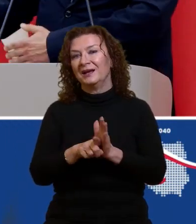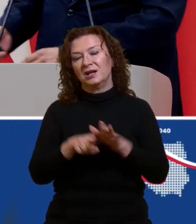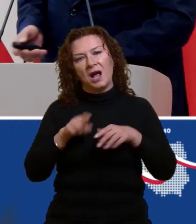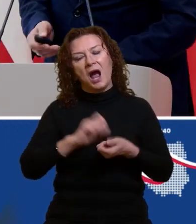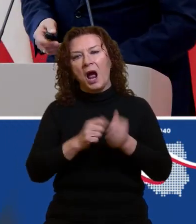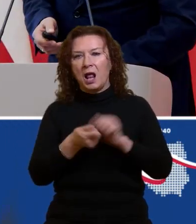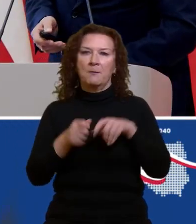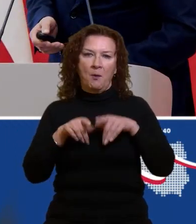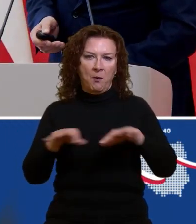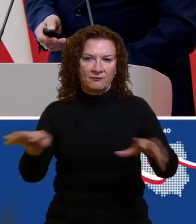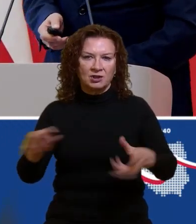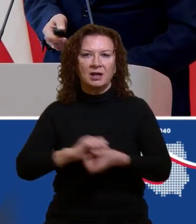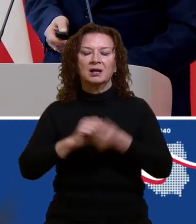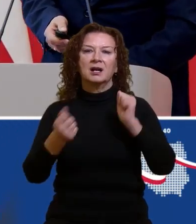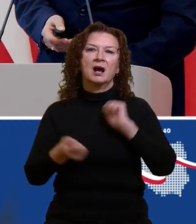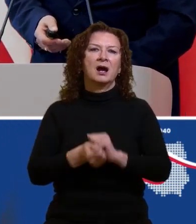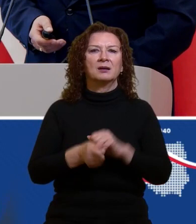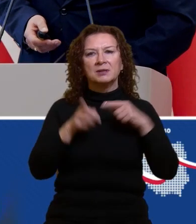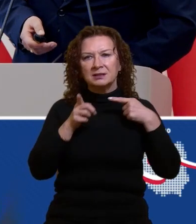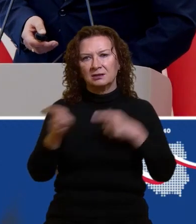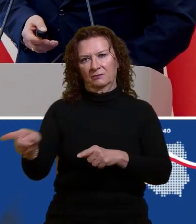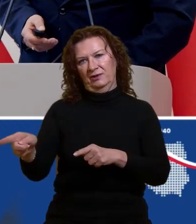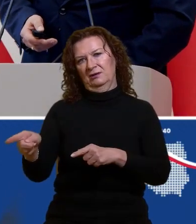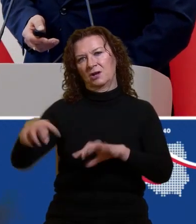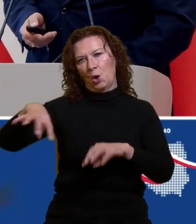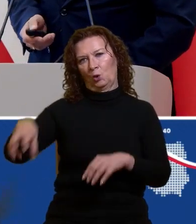powszechnie, czy do określonych grup.